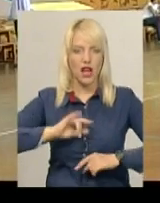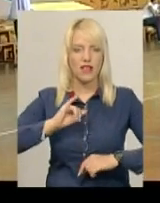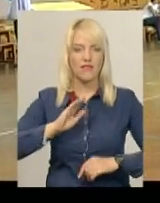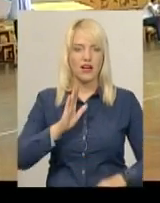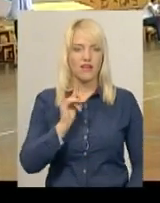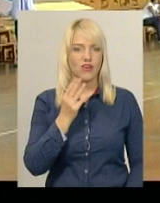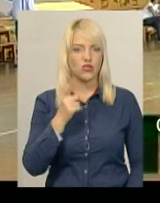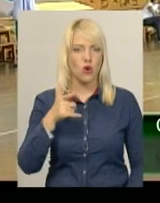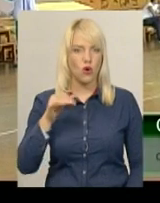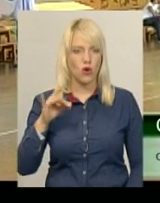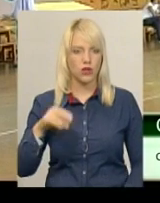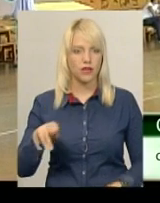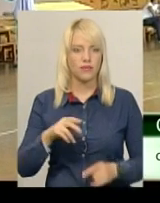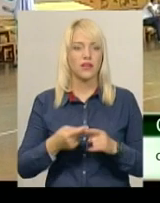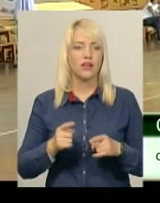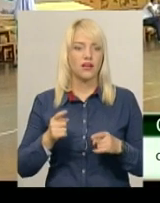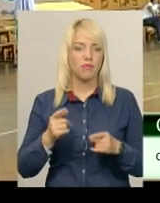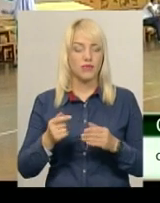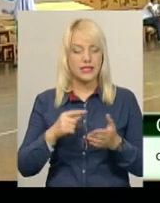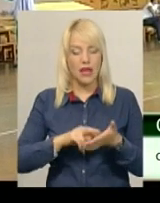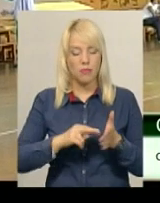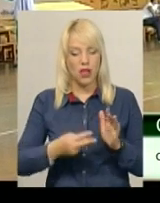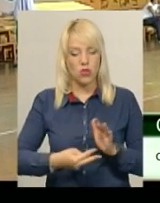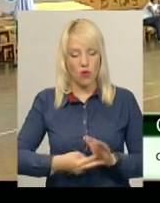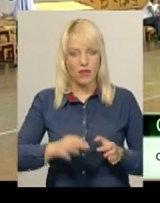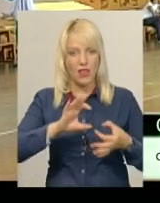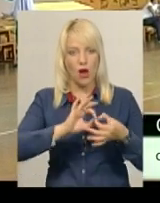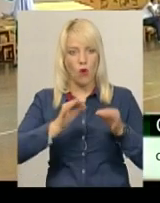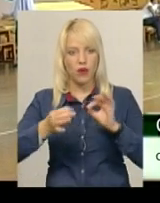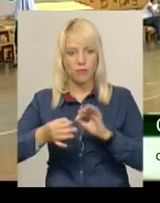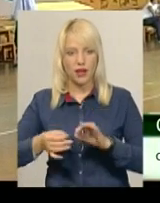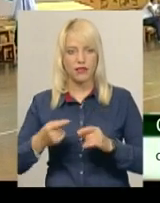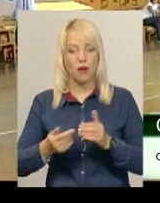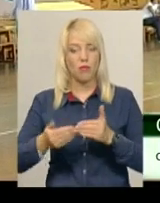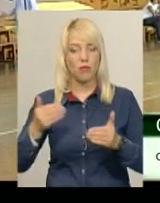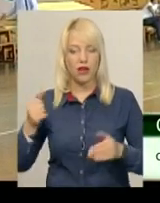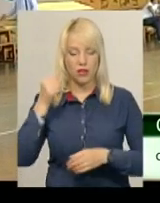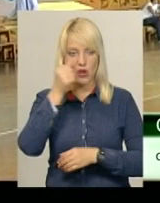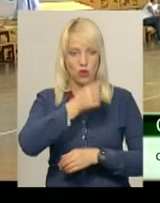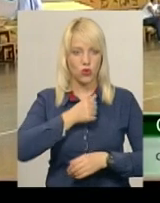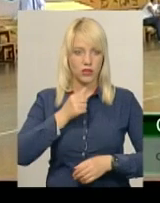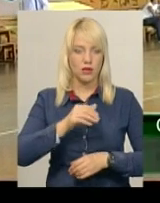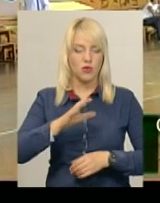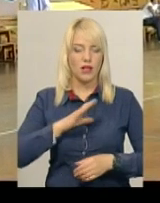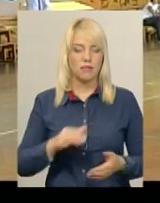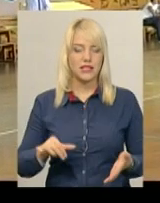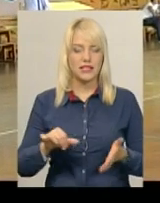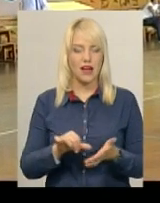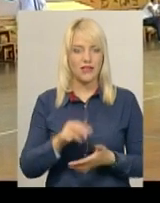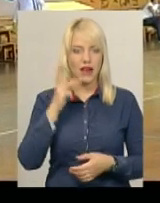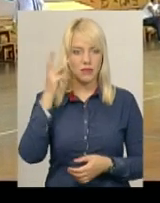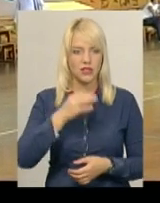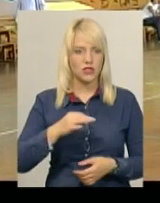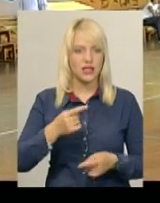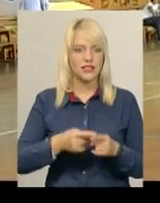Спартакіада. Попередні роки учасниками змагань також була представлена Хмельницька область. Але, на жаль,